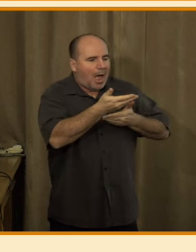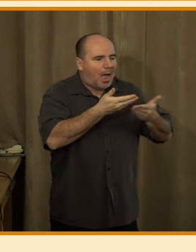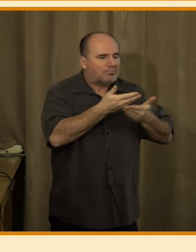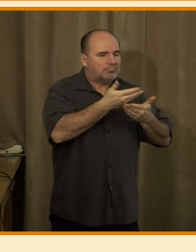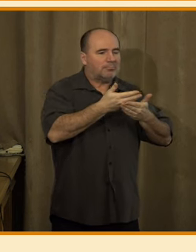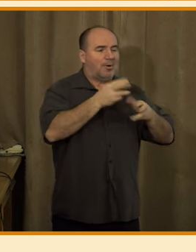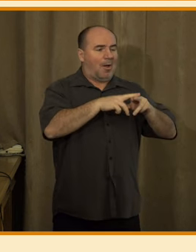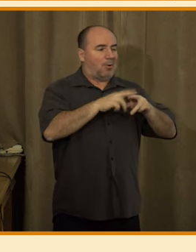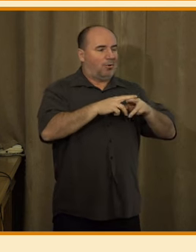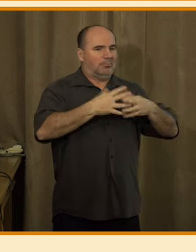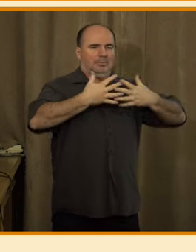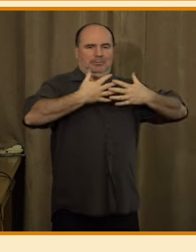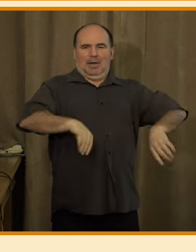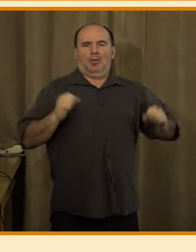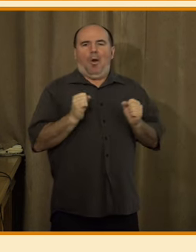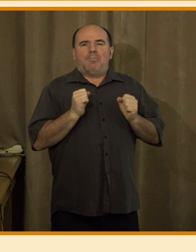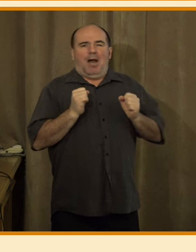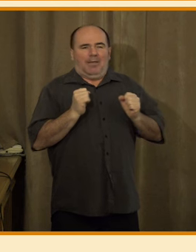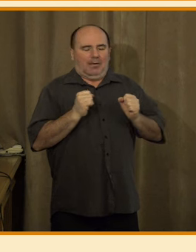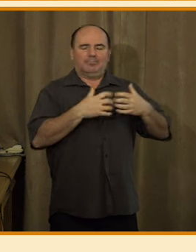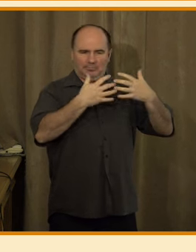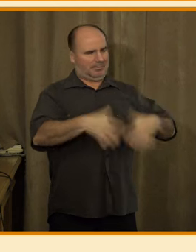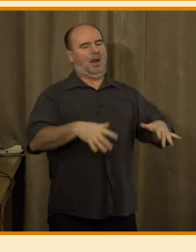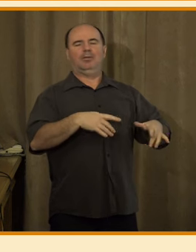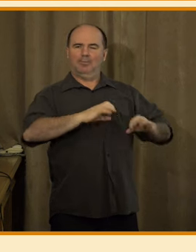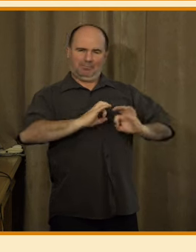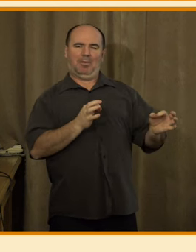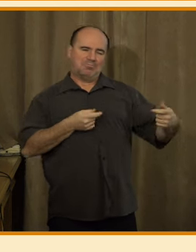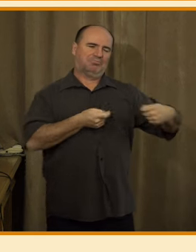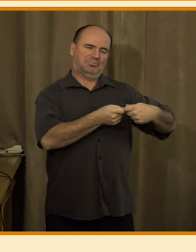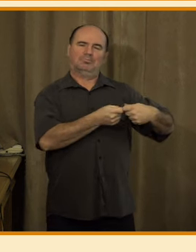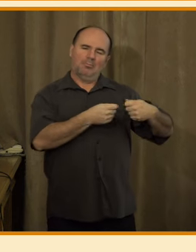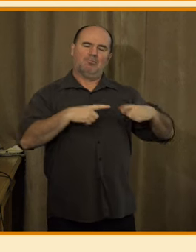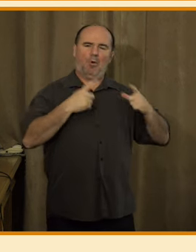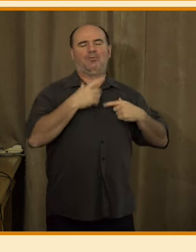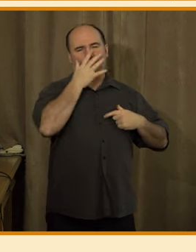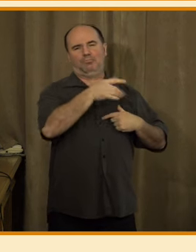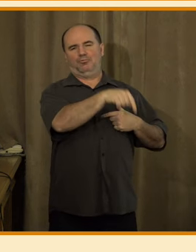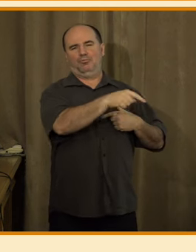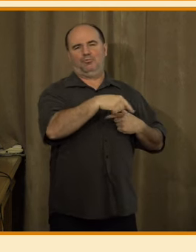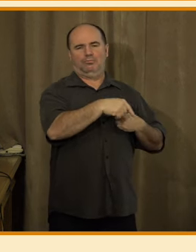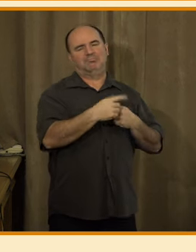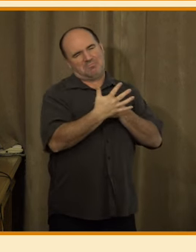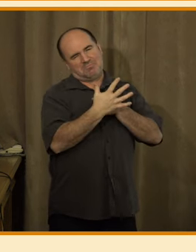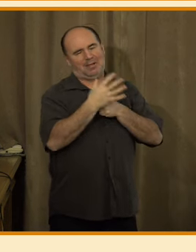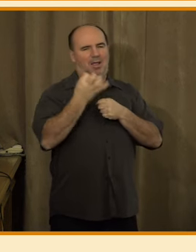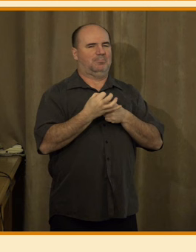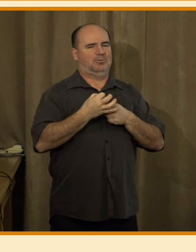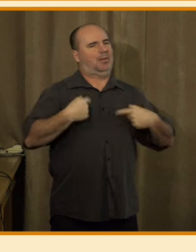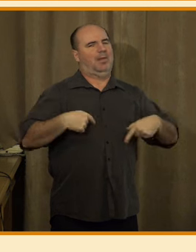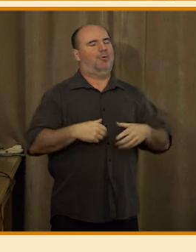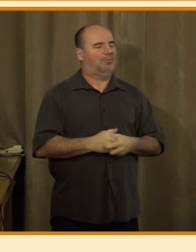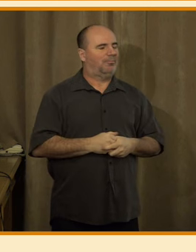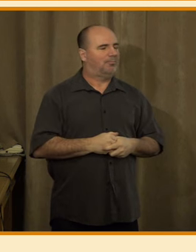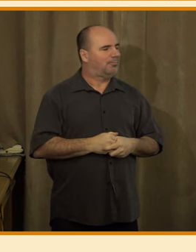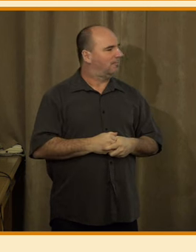jak jsem říkal, třeba pro zábavu nebo pro to, aby vyzkoušeli, co vlastně vůbec dovede. Co je ale